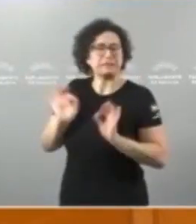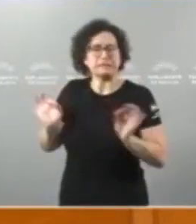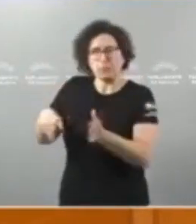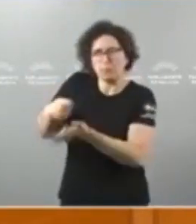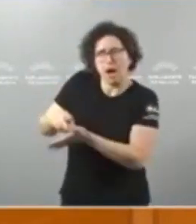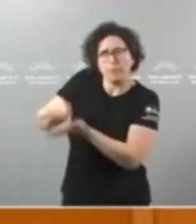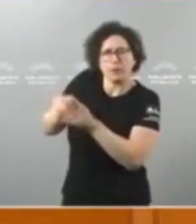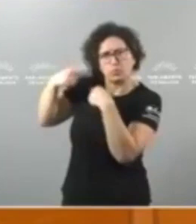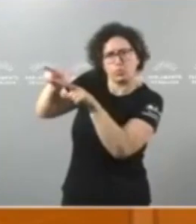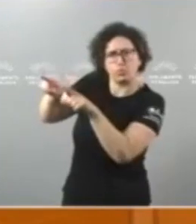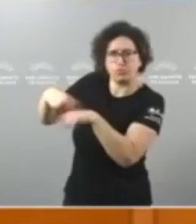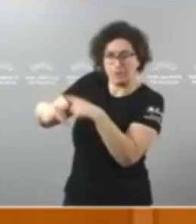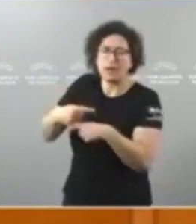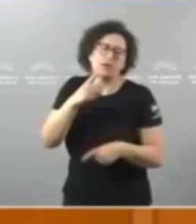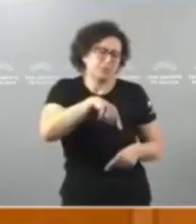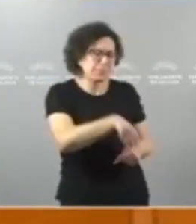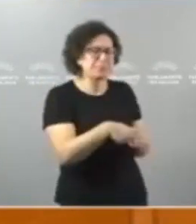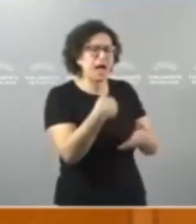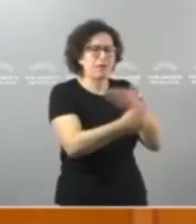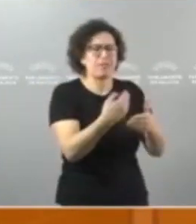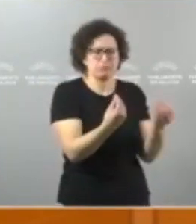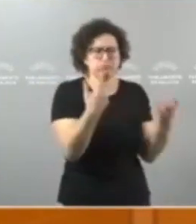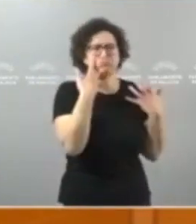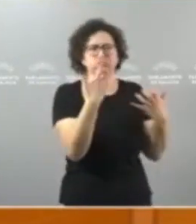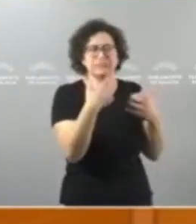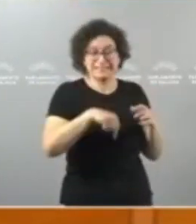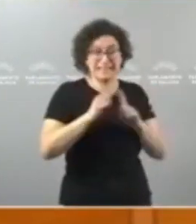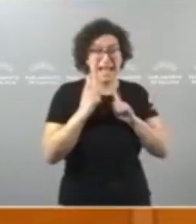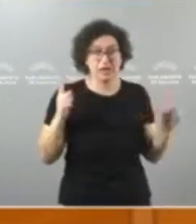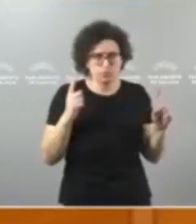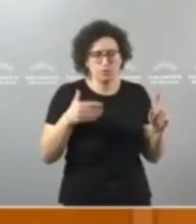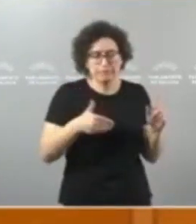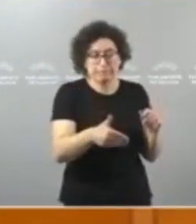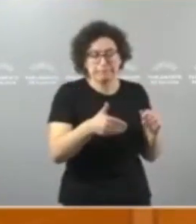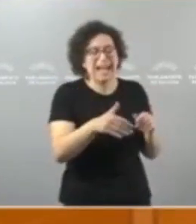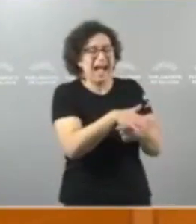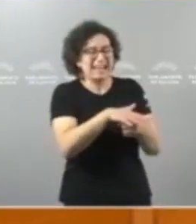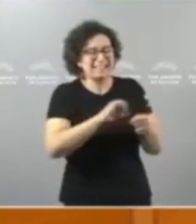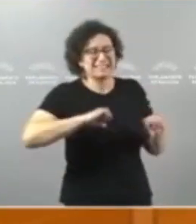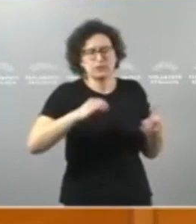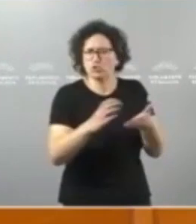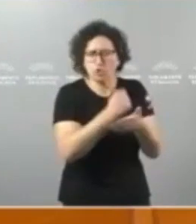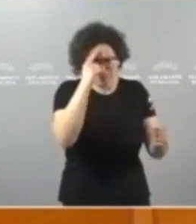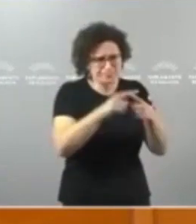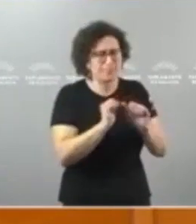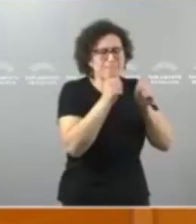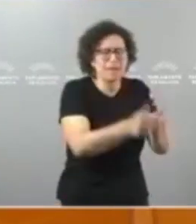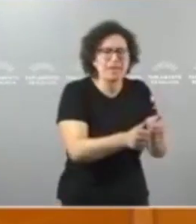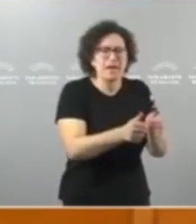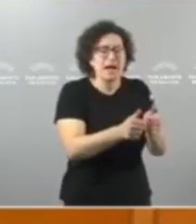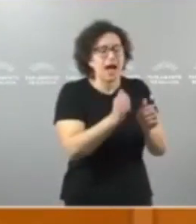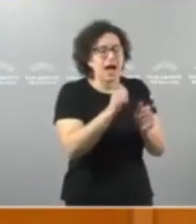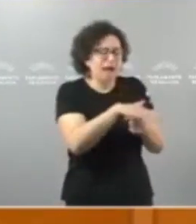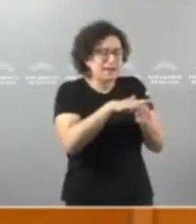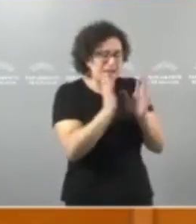as familias. Avanzamos moito, por exemplo, este mesmo ano se vai elevar a todas as áreas sanitarias o programa de detección do cancro de